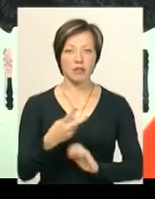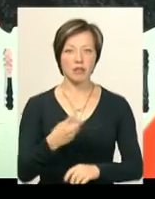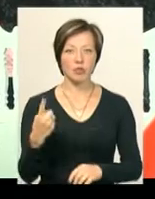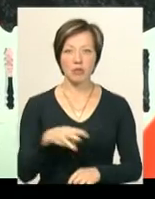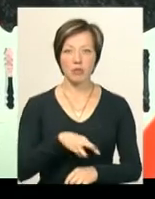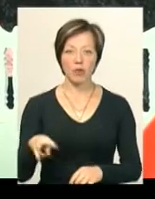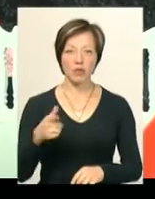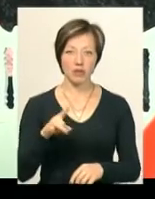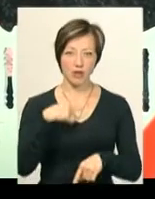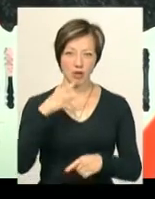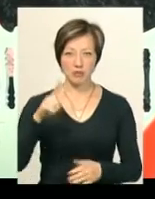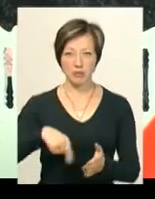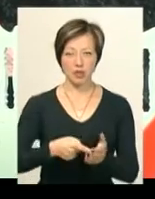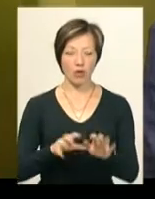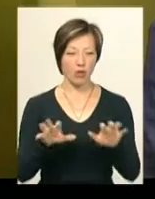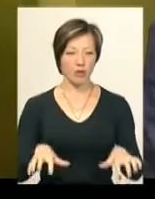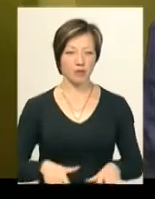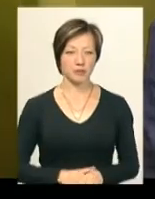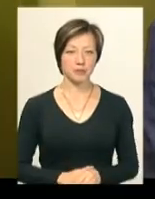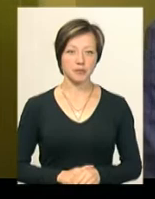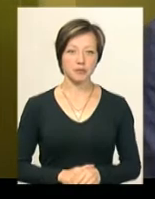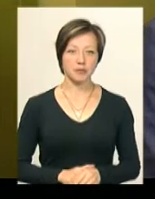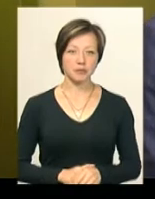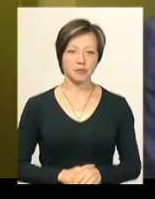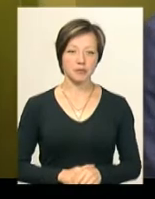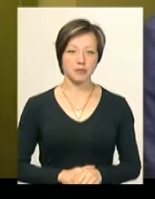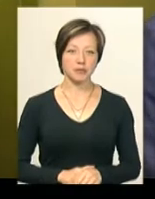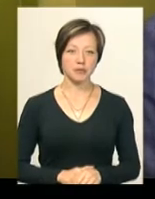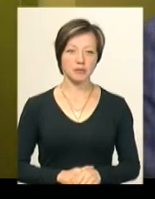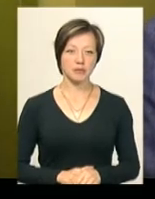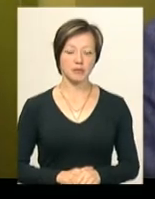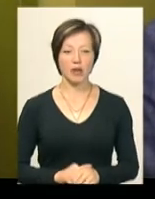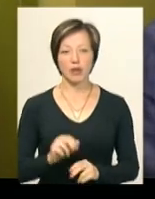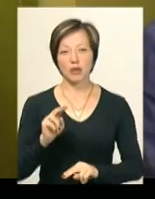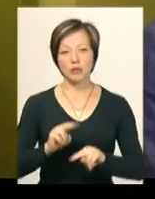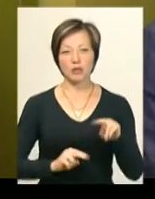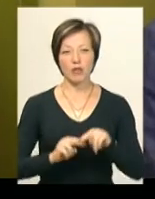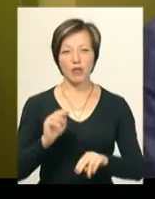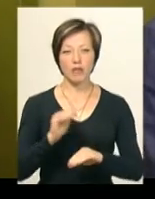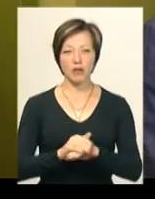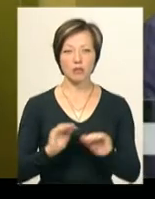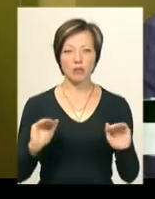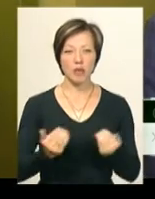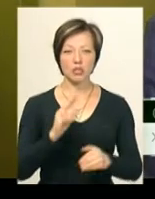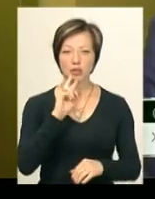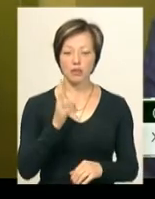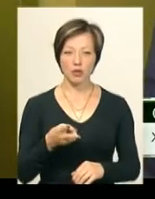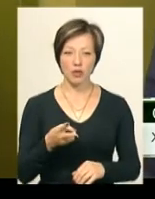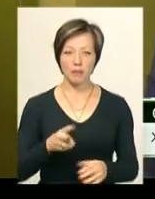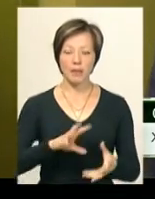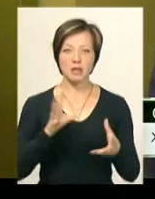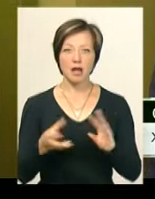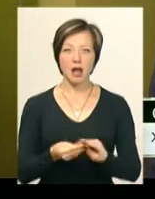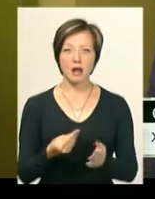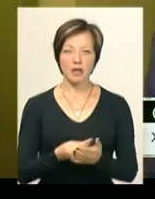мільйон гривень, каже хмельницький міський голова Олександр Семчишин. Будували ми його фактично менше двох років. Загальна